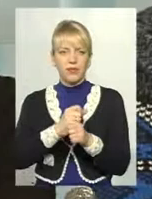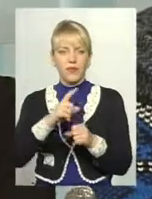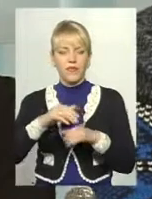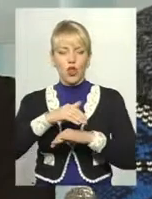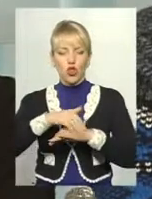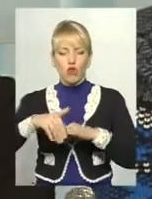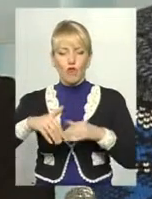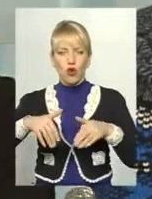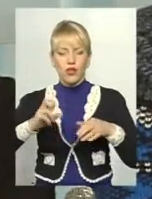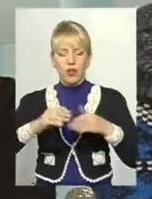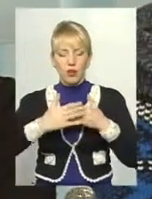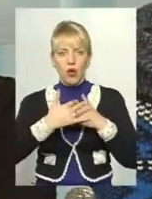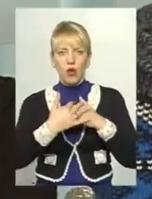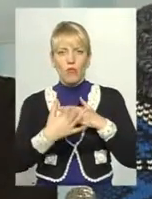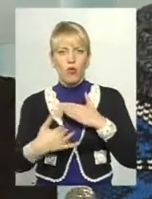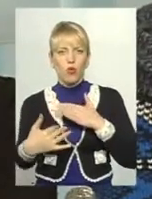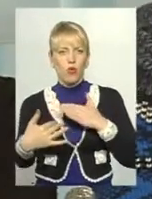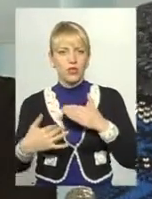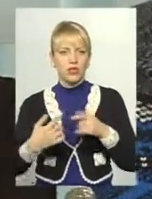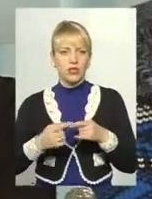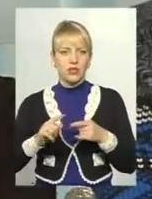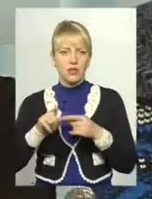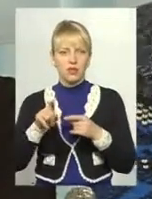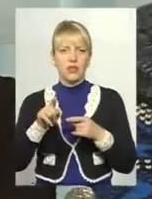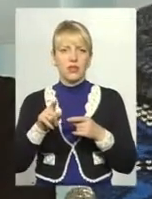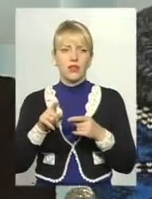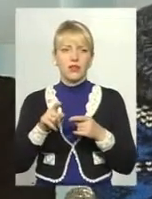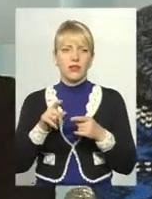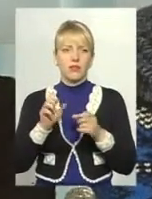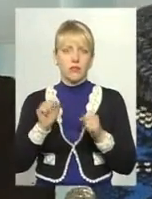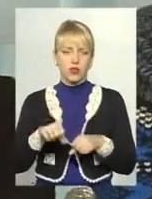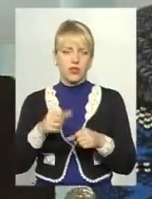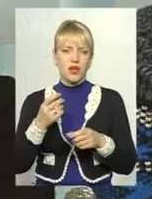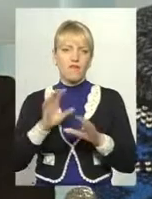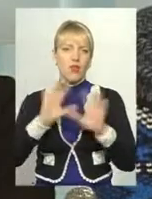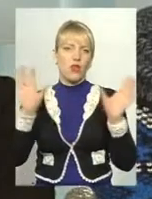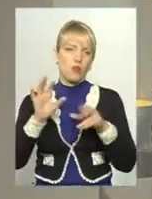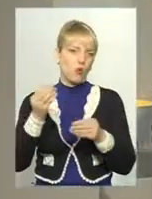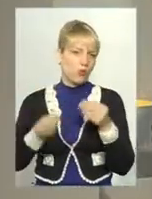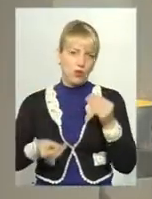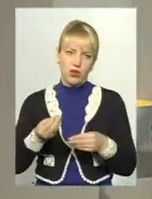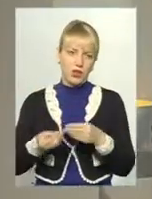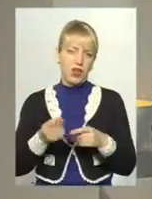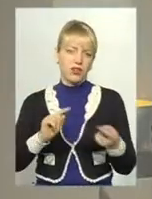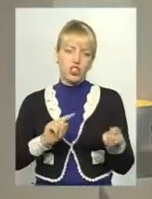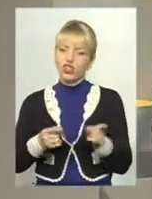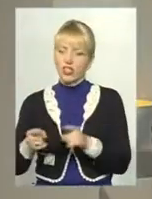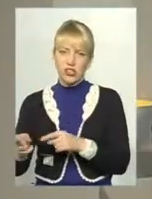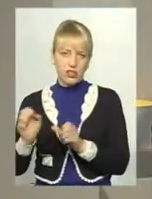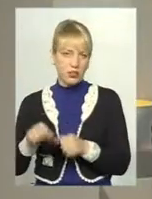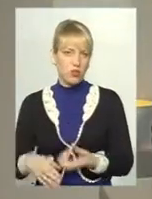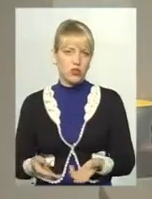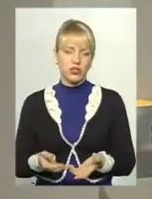продовження, ну, такі демократичні. Там молодь може велибол, потім пограти собі, там навіть посмажити шашлики і так далі. Це нормально.